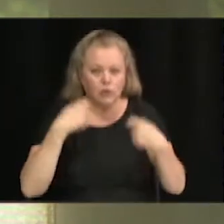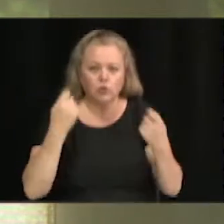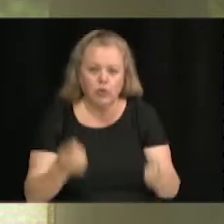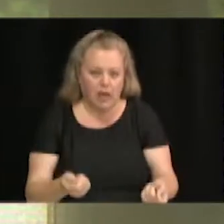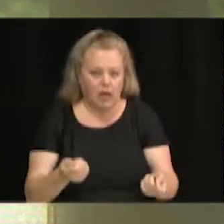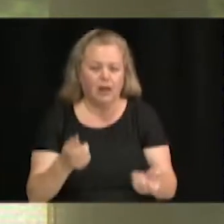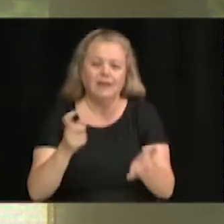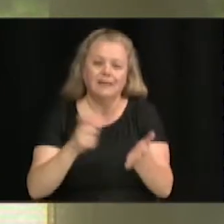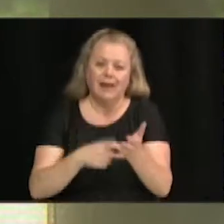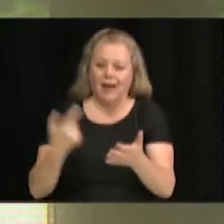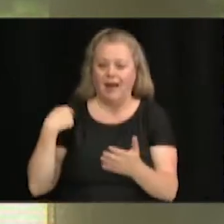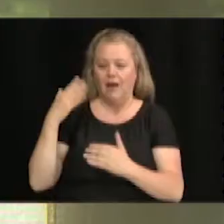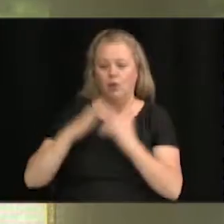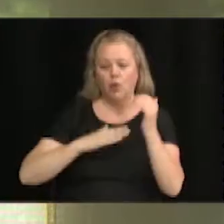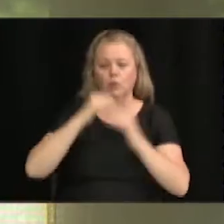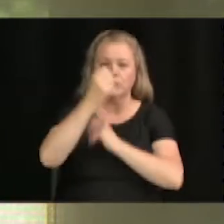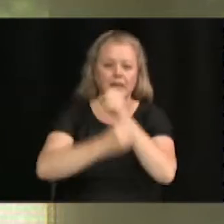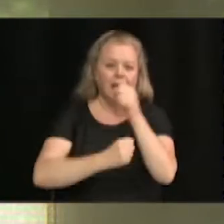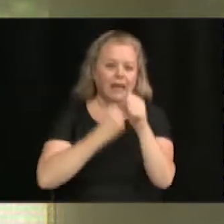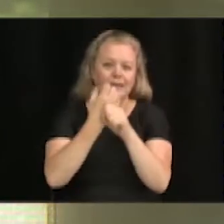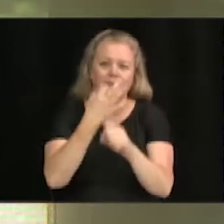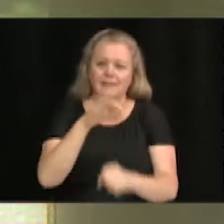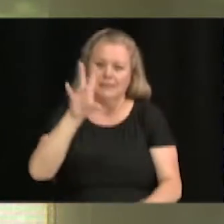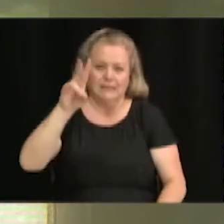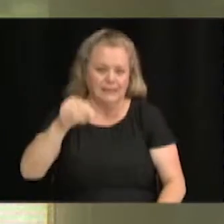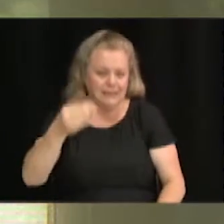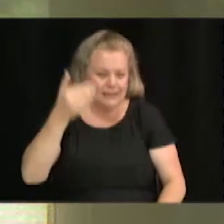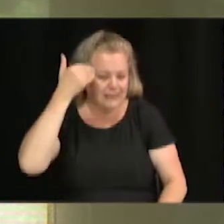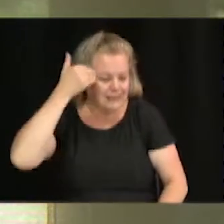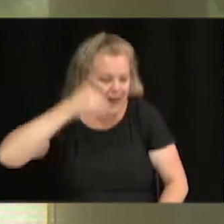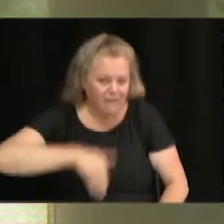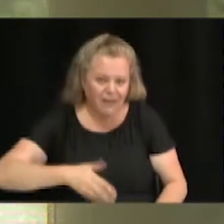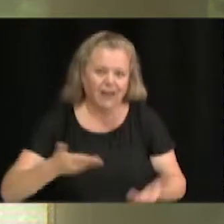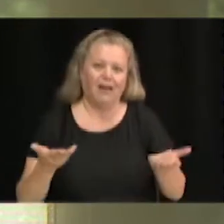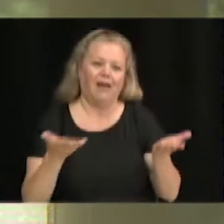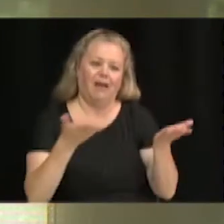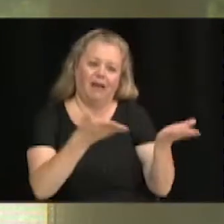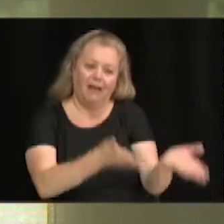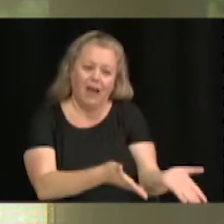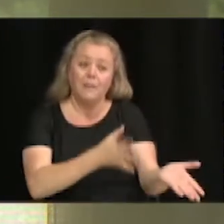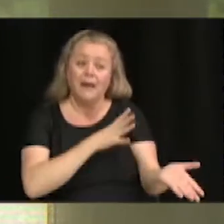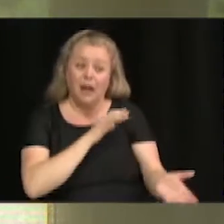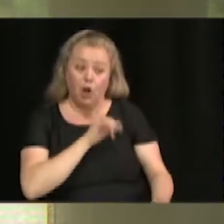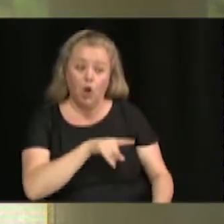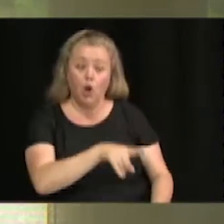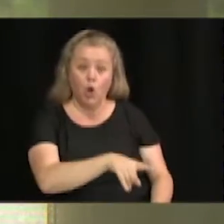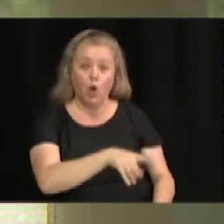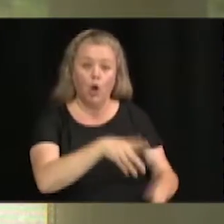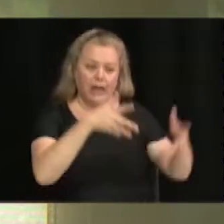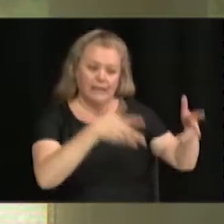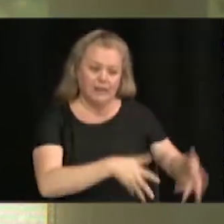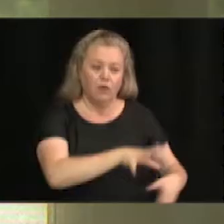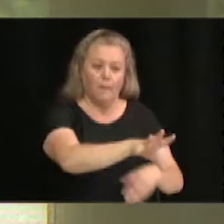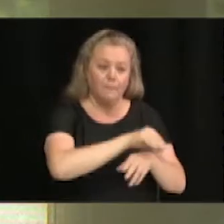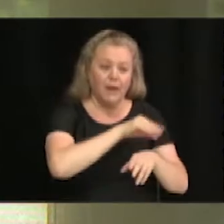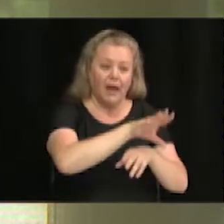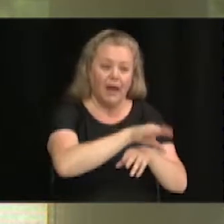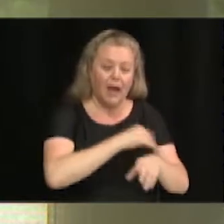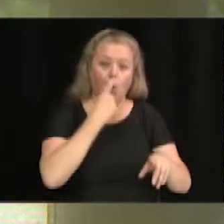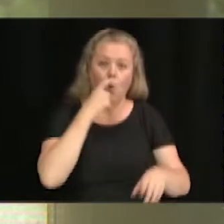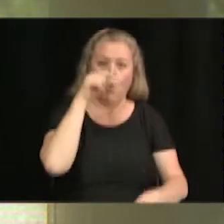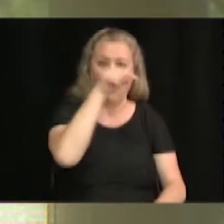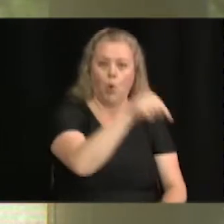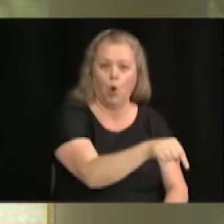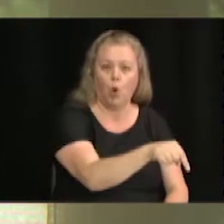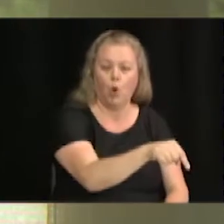des sédiments aussi qui rempliraient le lac. Et la prise d'eau étant là, bien, si rien n'est fait, et je vous assure, j'assure, je rassure